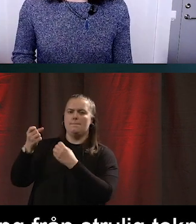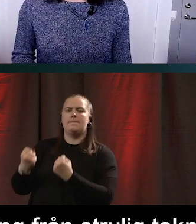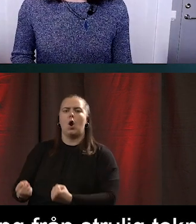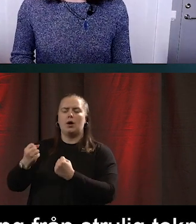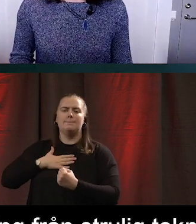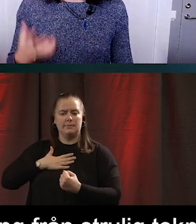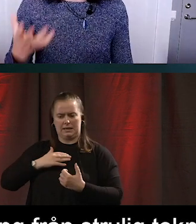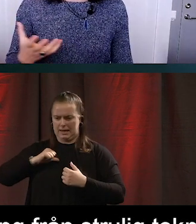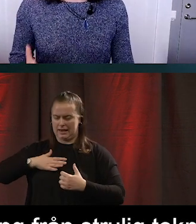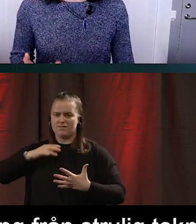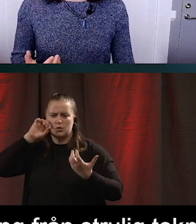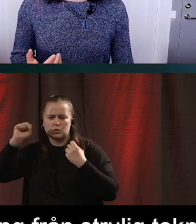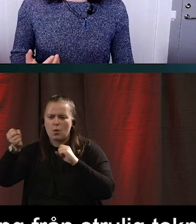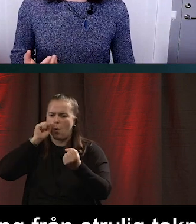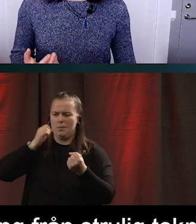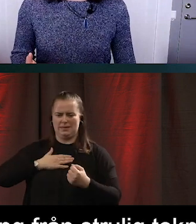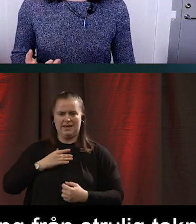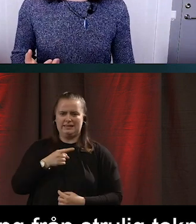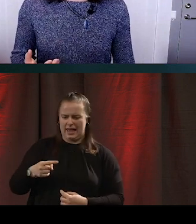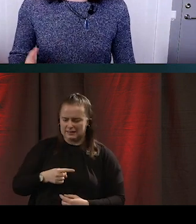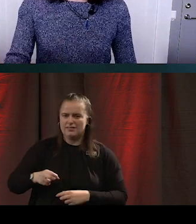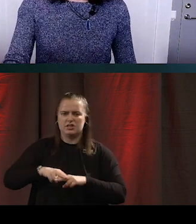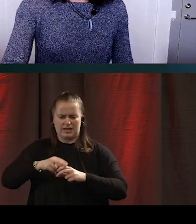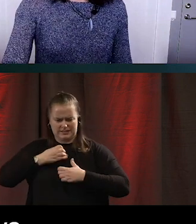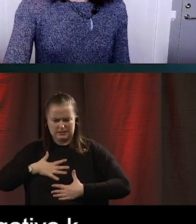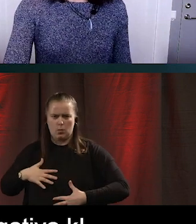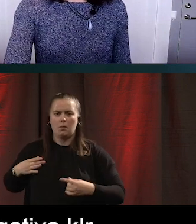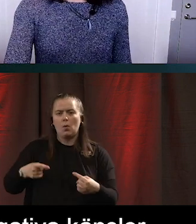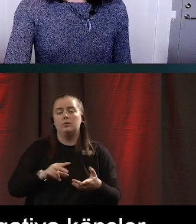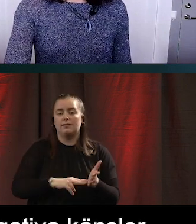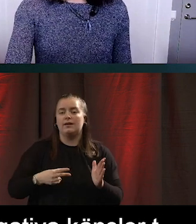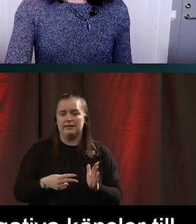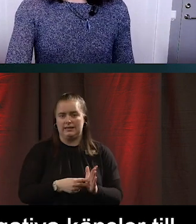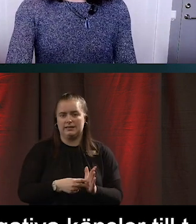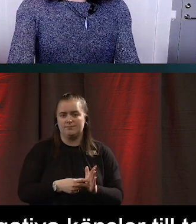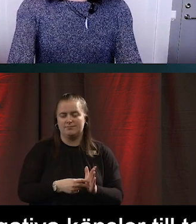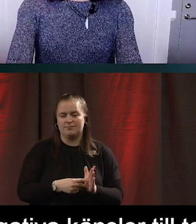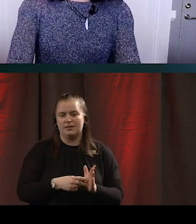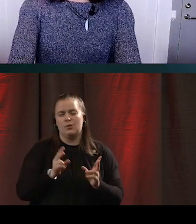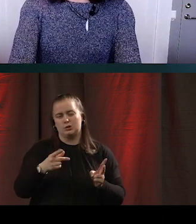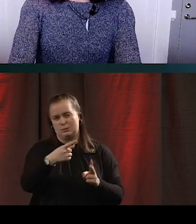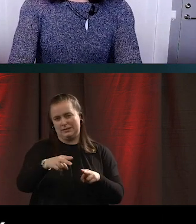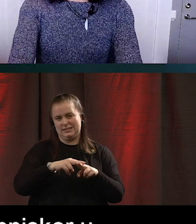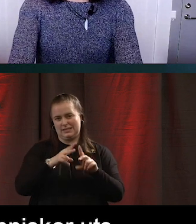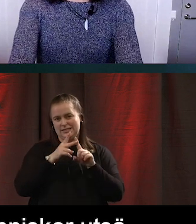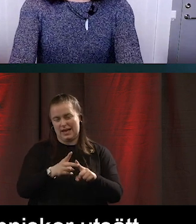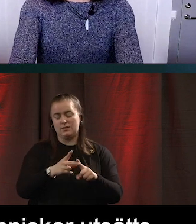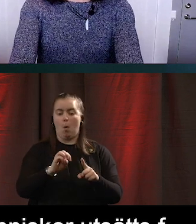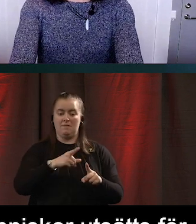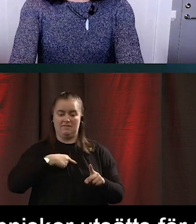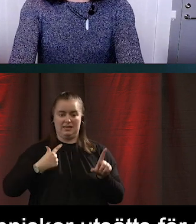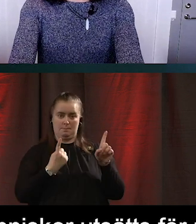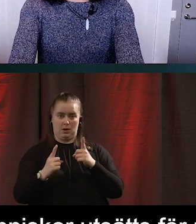och våra negativa känslor till tekniken. Och som bekant, när människor utsätts för något som är obehagligt